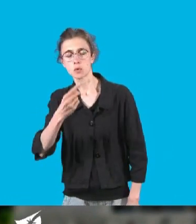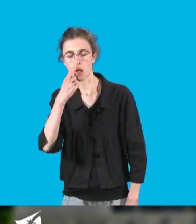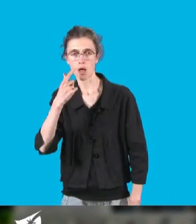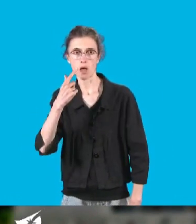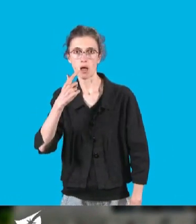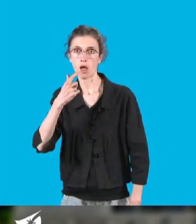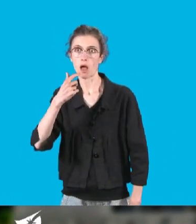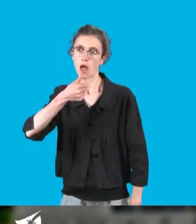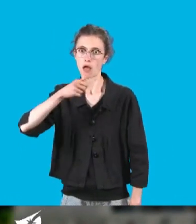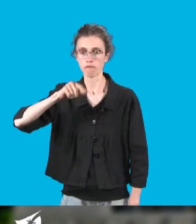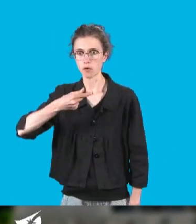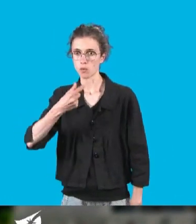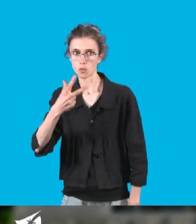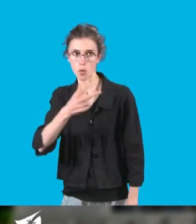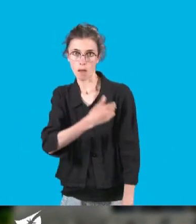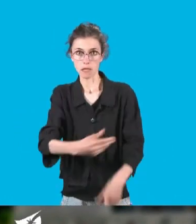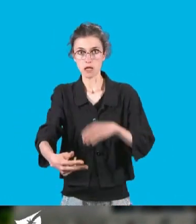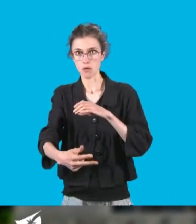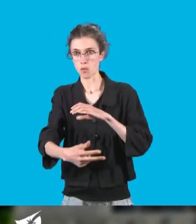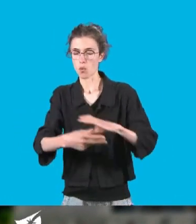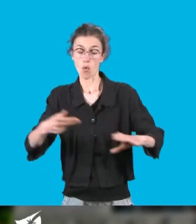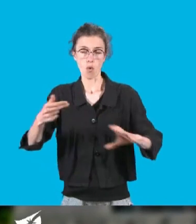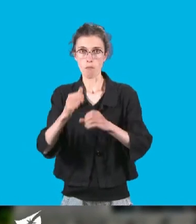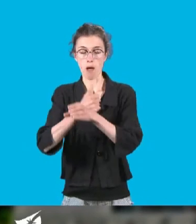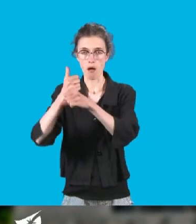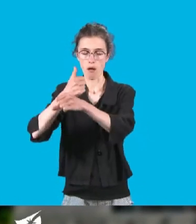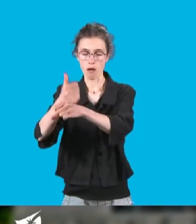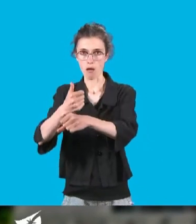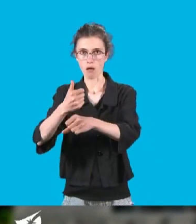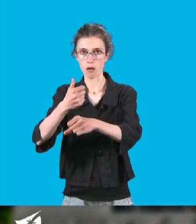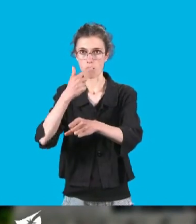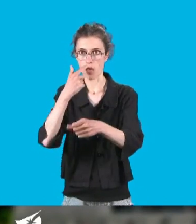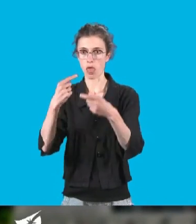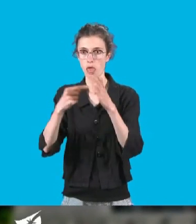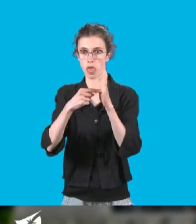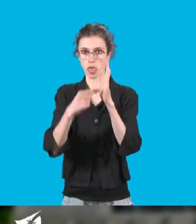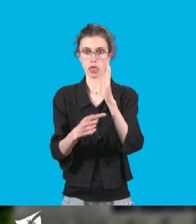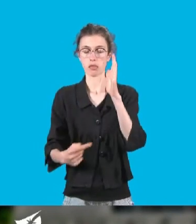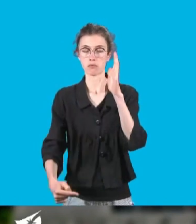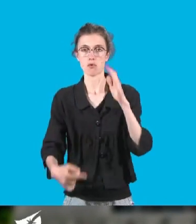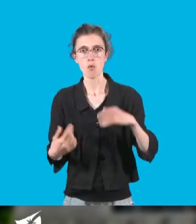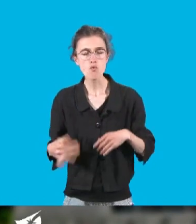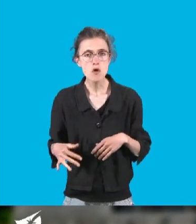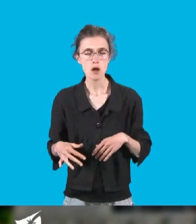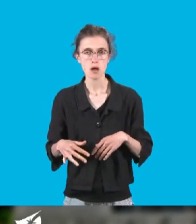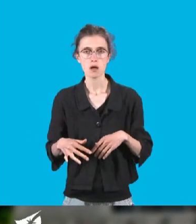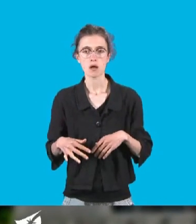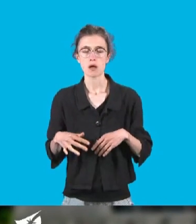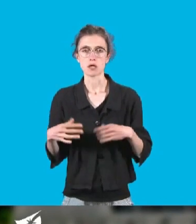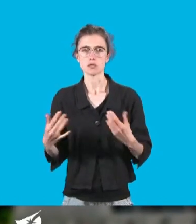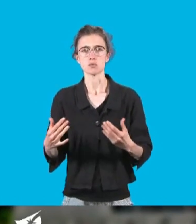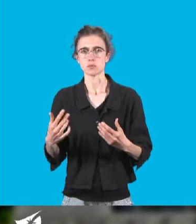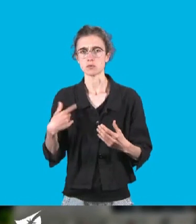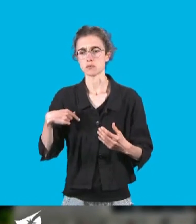Face à ce constat pessimiste, nous dressons également le bilan de la première année du